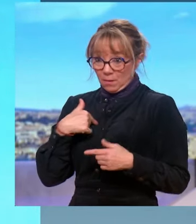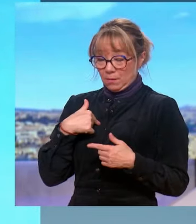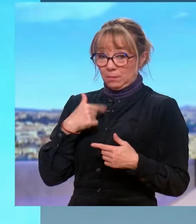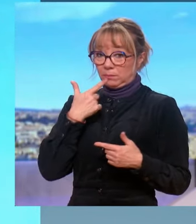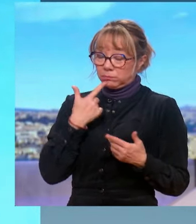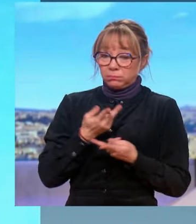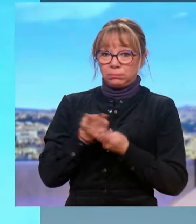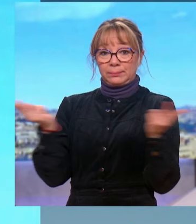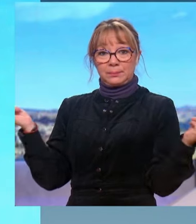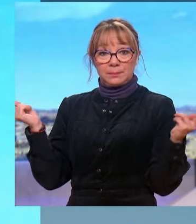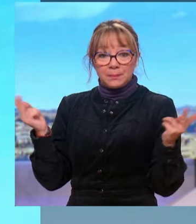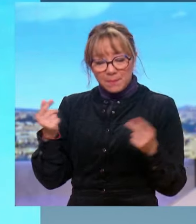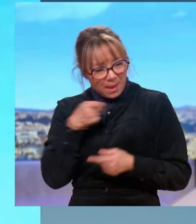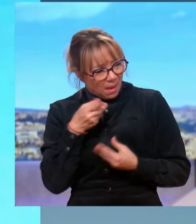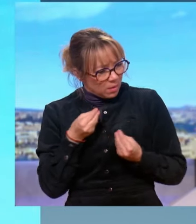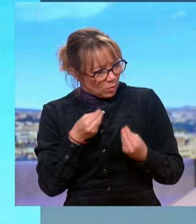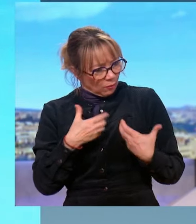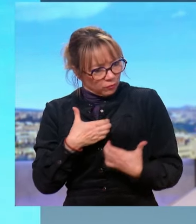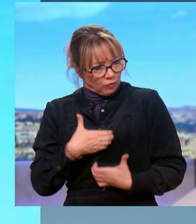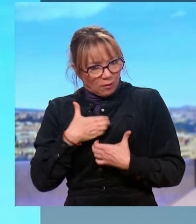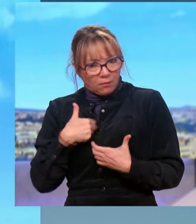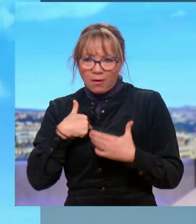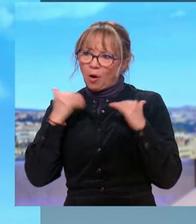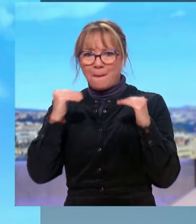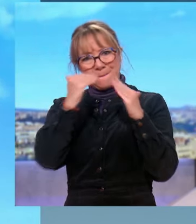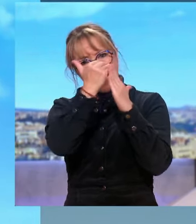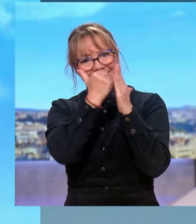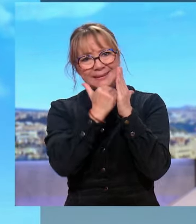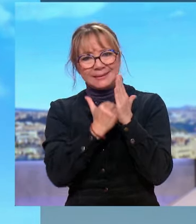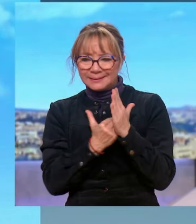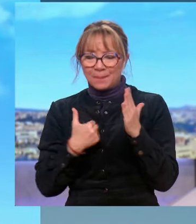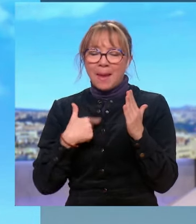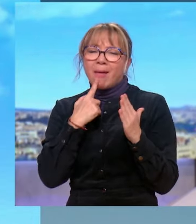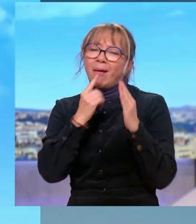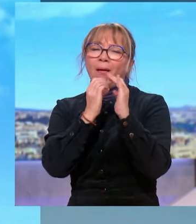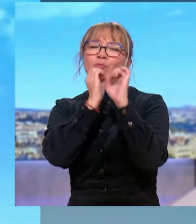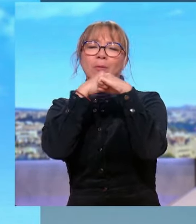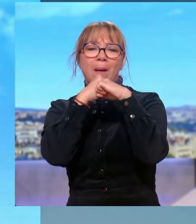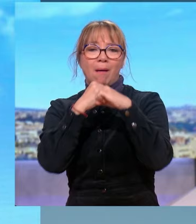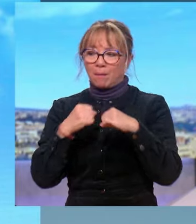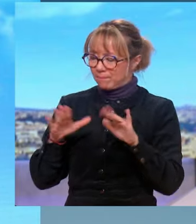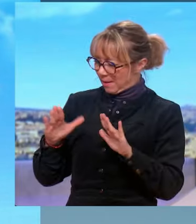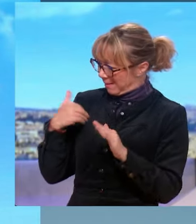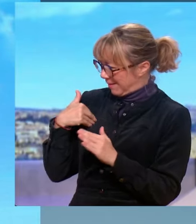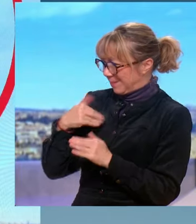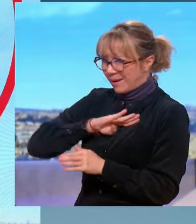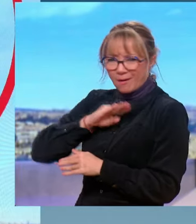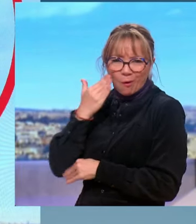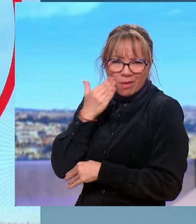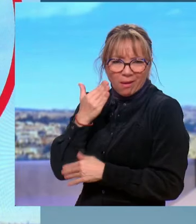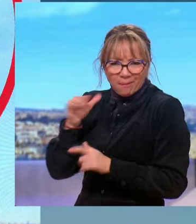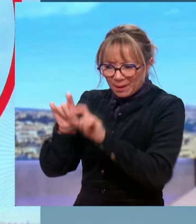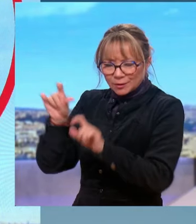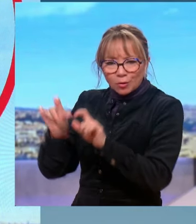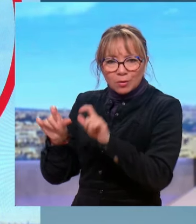préfet... Mais ça ne choque pas qu'on demande aux préfectures de dresser ces listes, même si on respecte l'anonymat, encore une fois ? Parce qu les connaît, ces personnes. Les préfectures